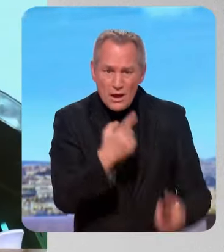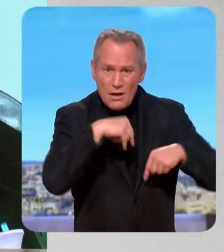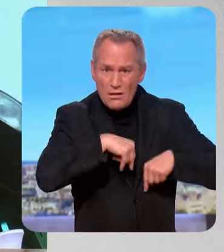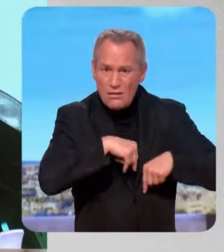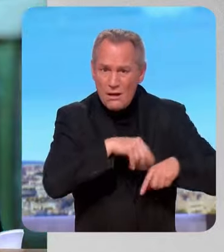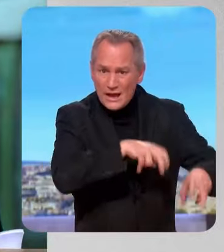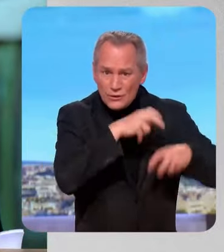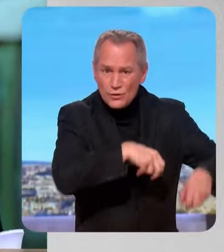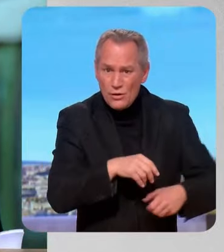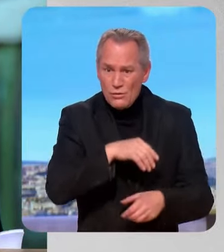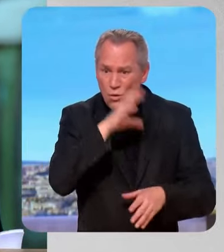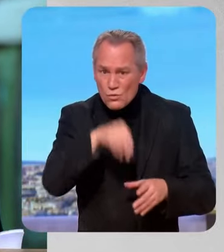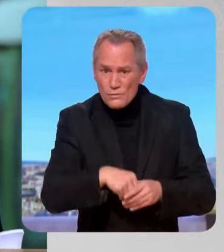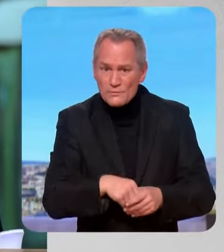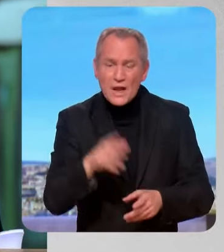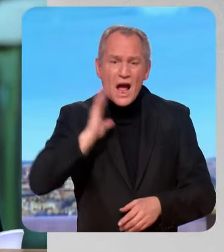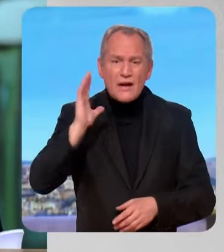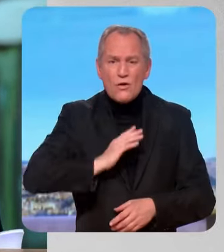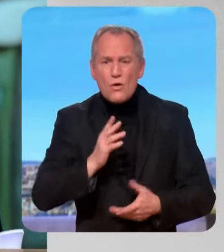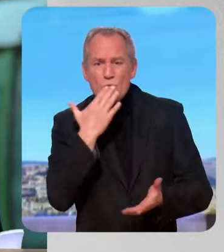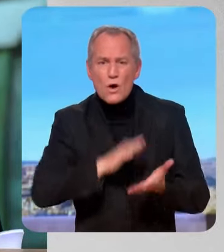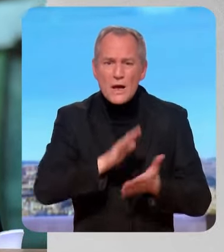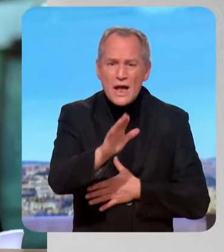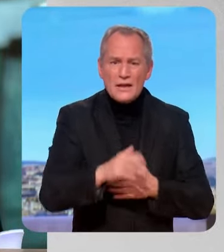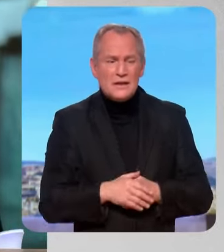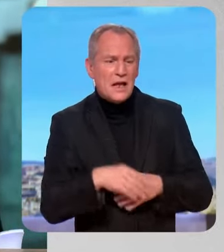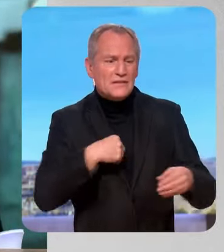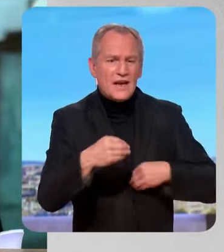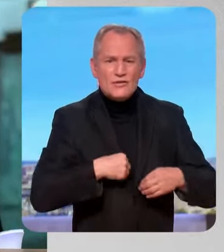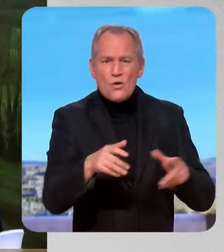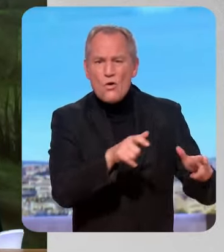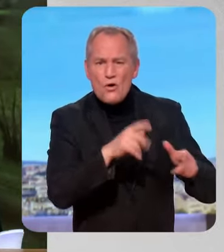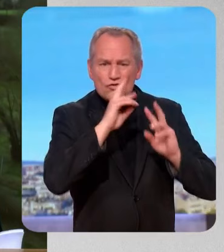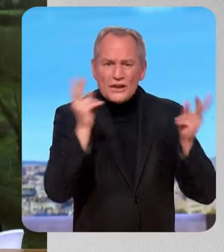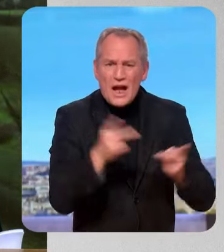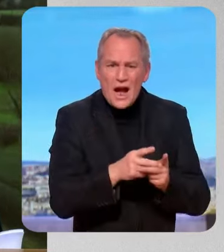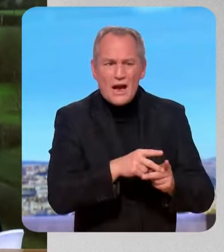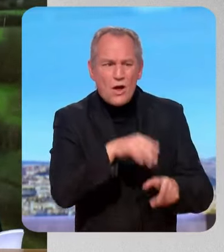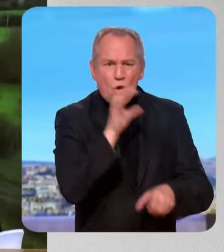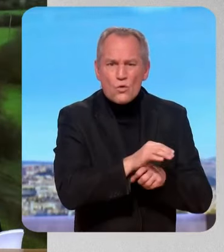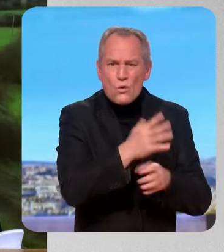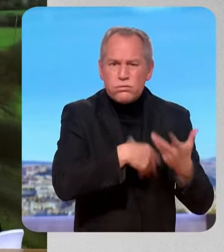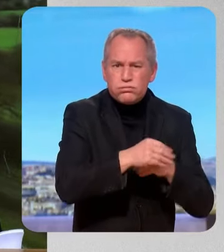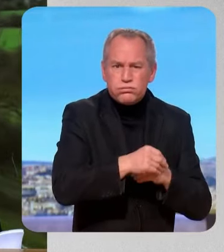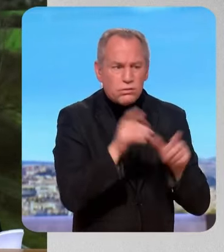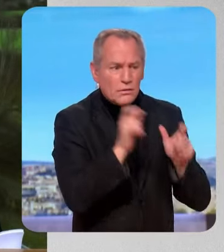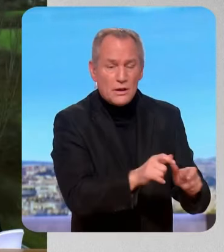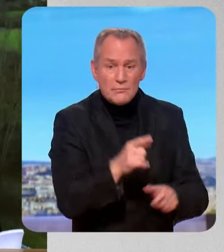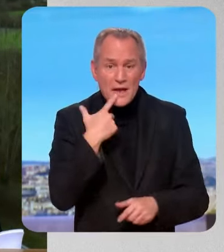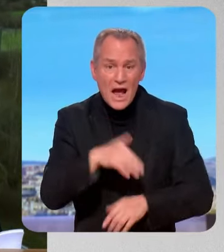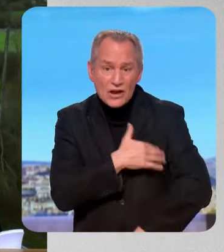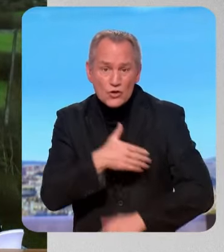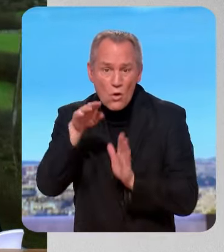nous avait promis des contrôles de la DGCCRF, la Direction Générale de Répression des Fraudes. Mais il y a moins d'agents qu'en 2007.